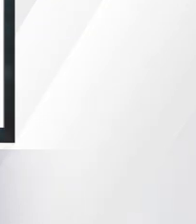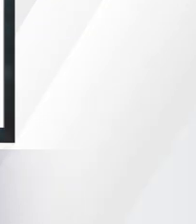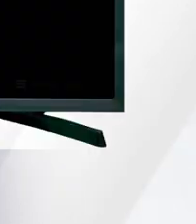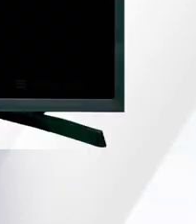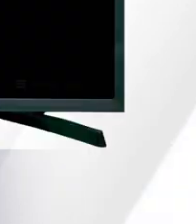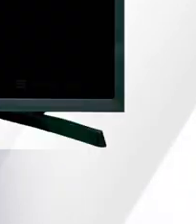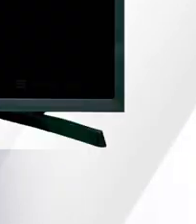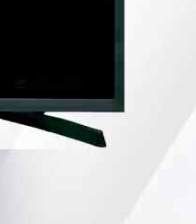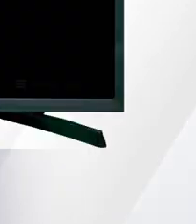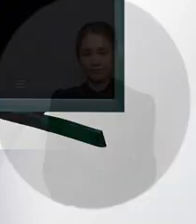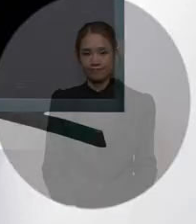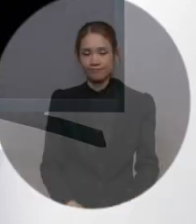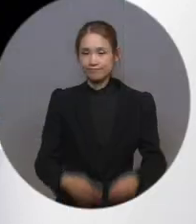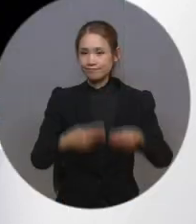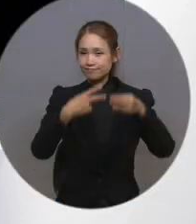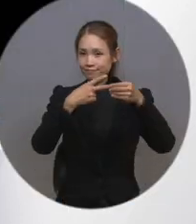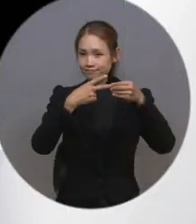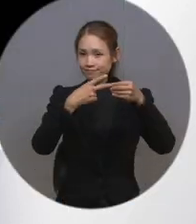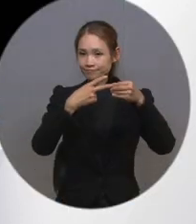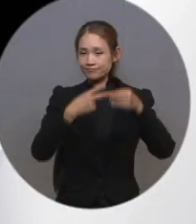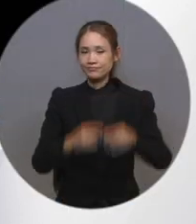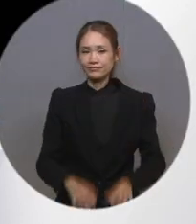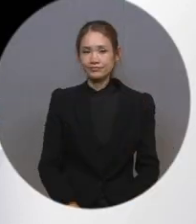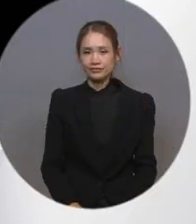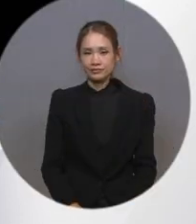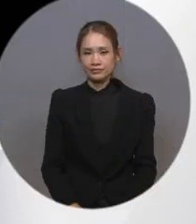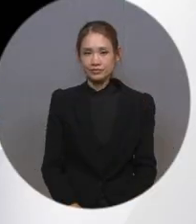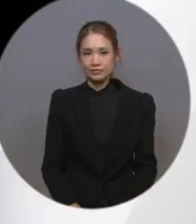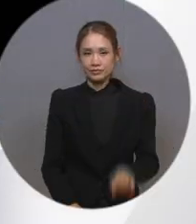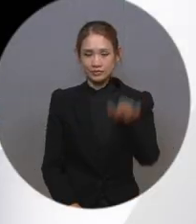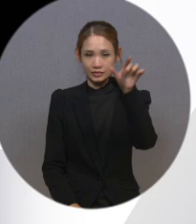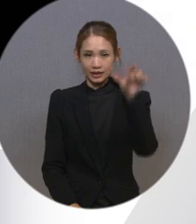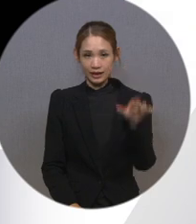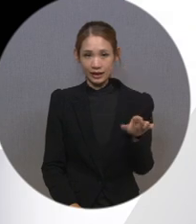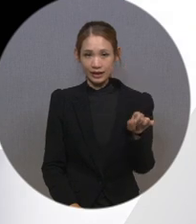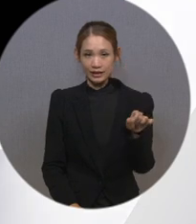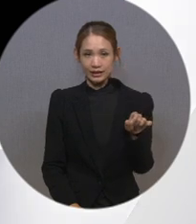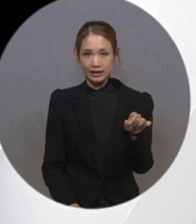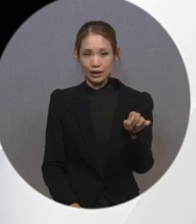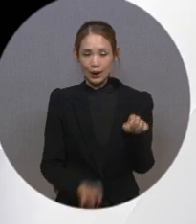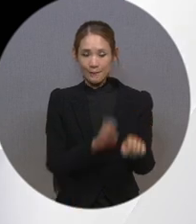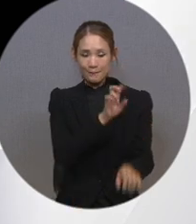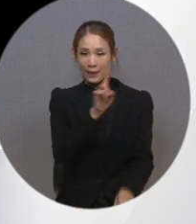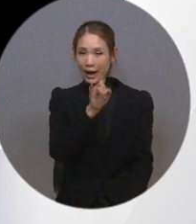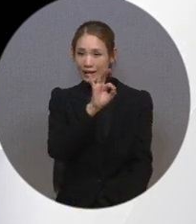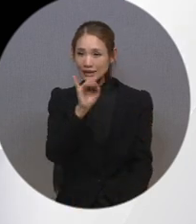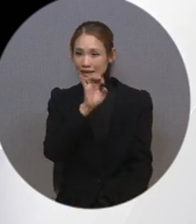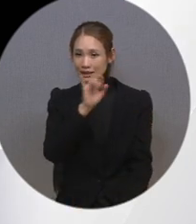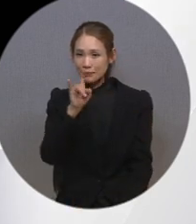두 번째 방법입니다. 기가 지니 리모컨에서 마이 메뉴 버튼을 누른 후